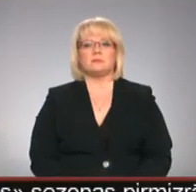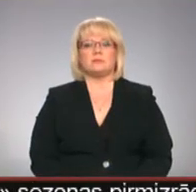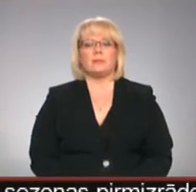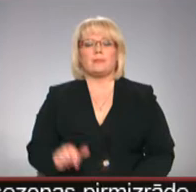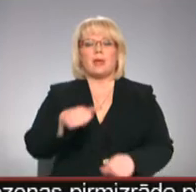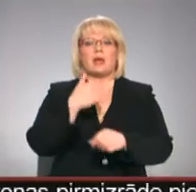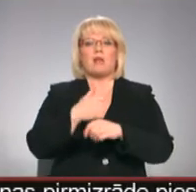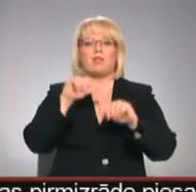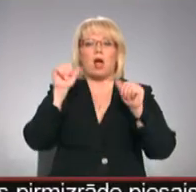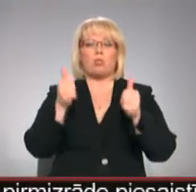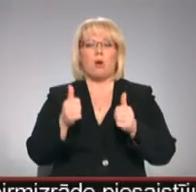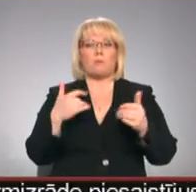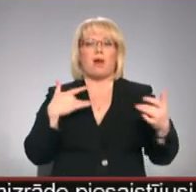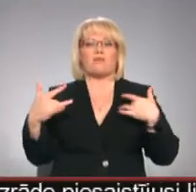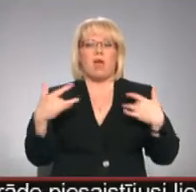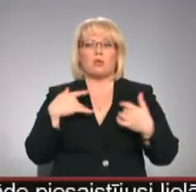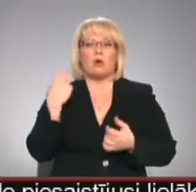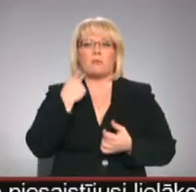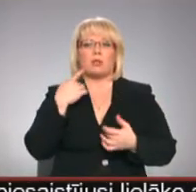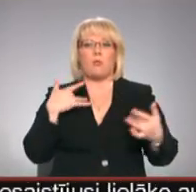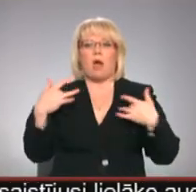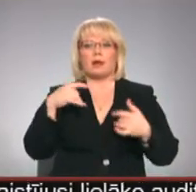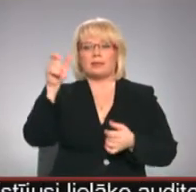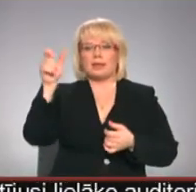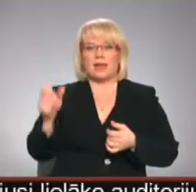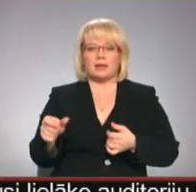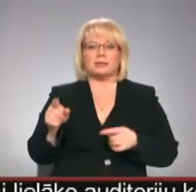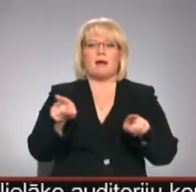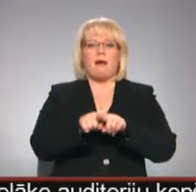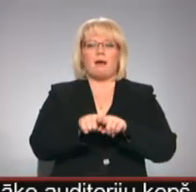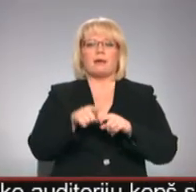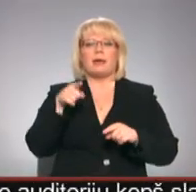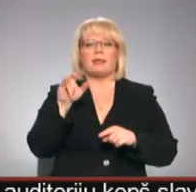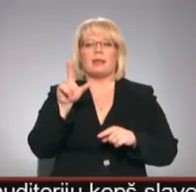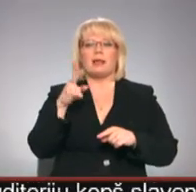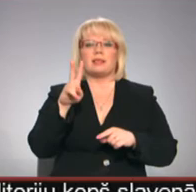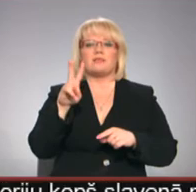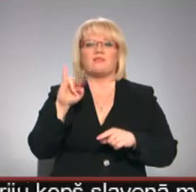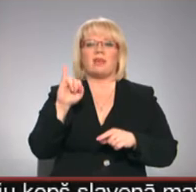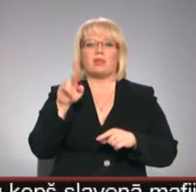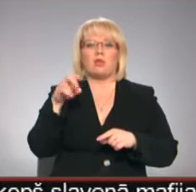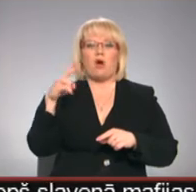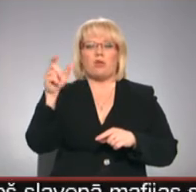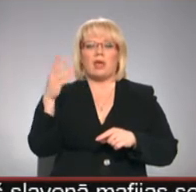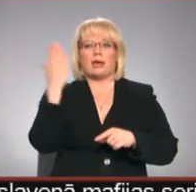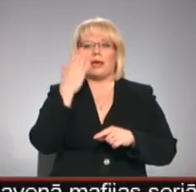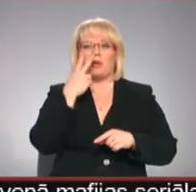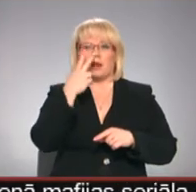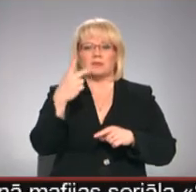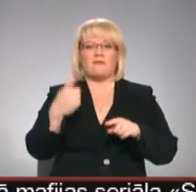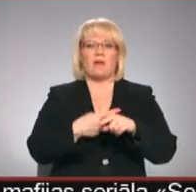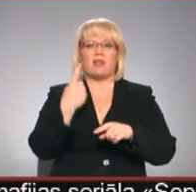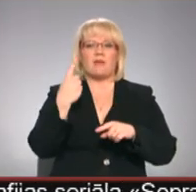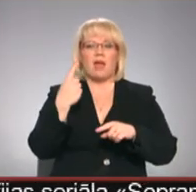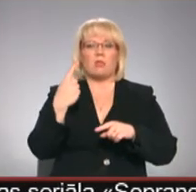Galvenās lomas filmā atveido Britu aktieris Toms Hidlestons, kā arī Tilda Svintoni, kur šobrīd kino ekranos ir redzam vēl